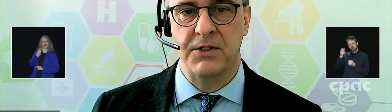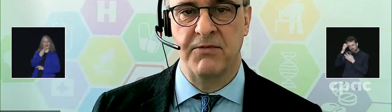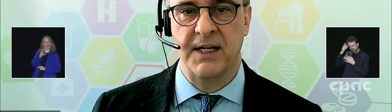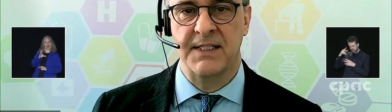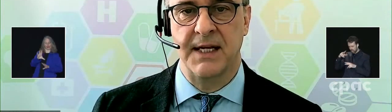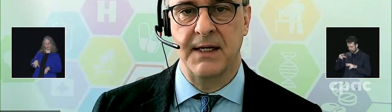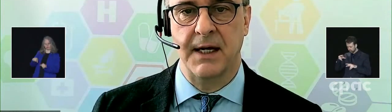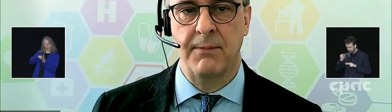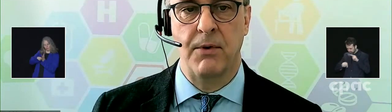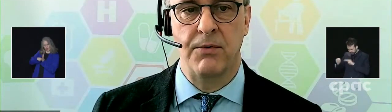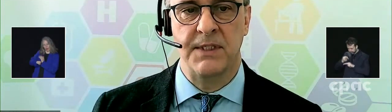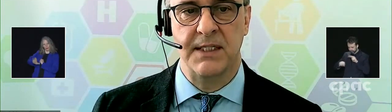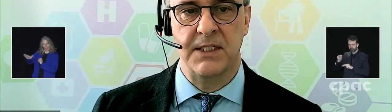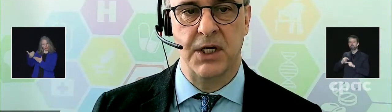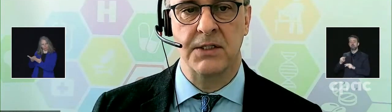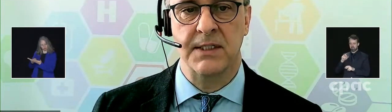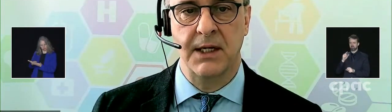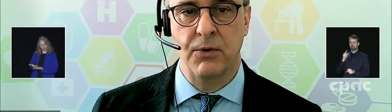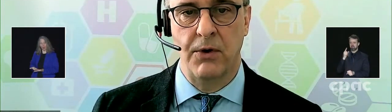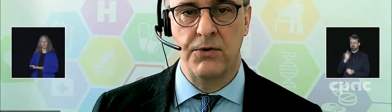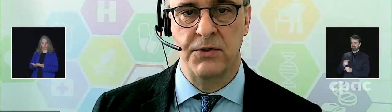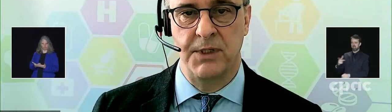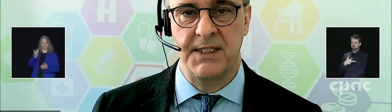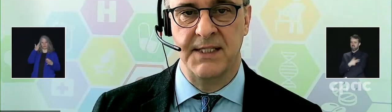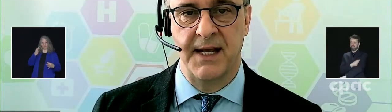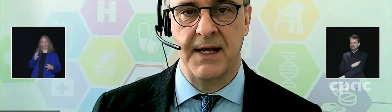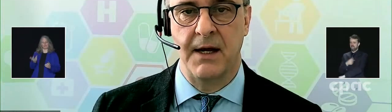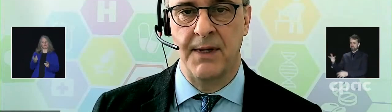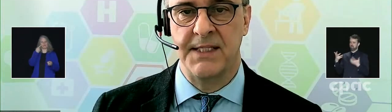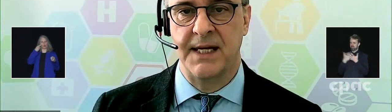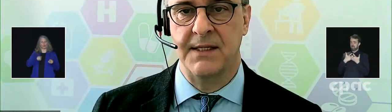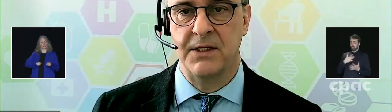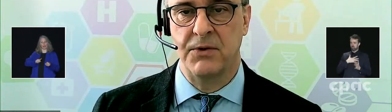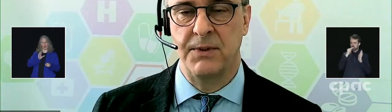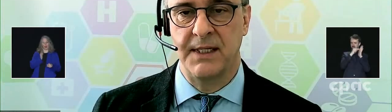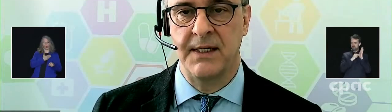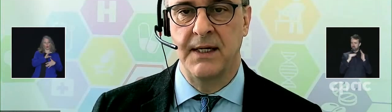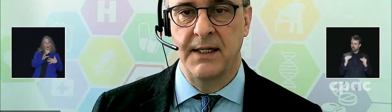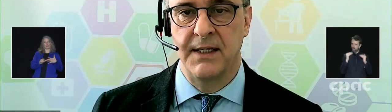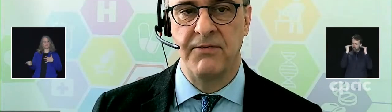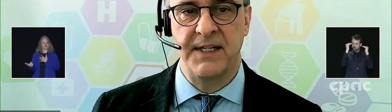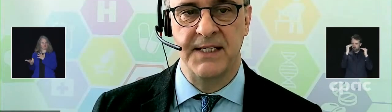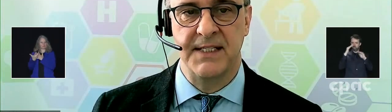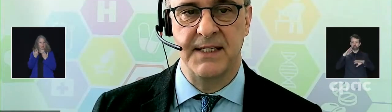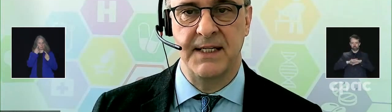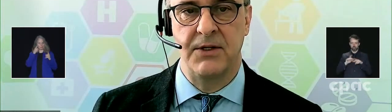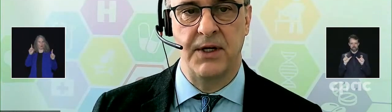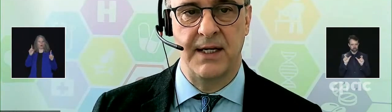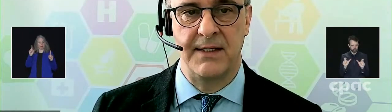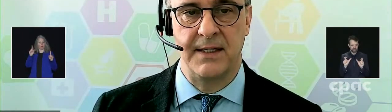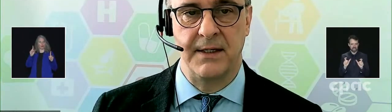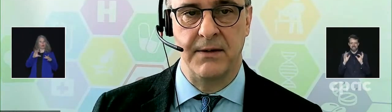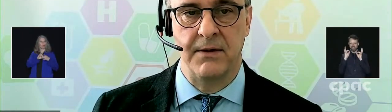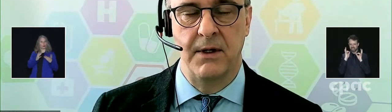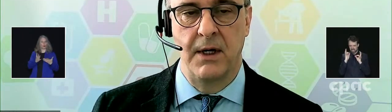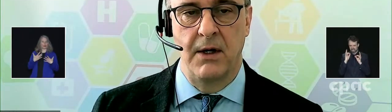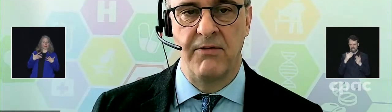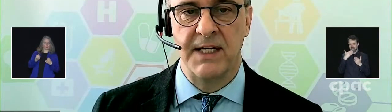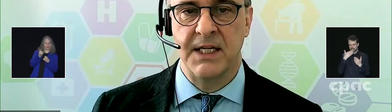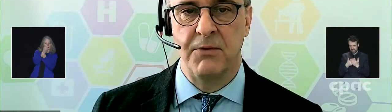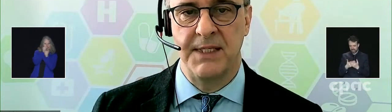déterminé que ce vaccin répond aux exigences rigoureuses du ministère en matière d'inocuité, d'efficacité et de qualité.